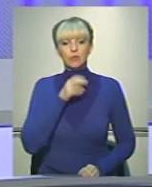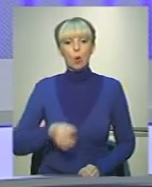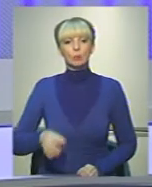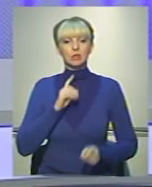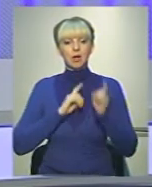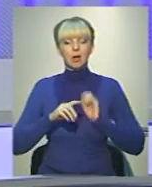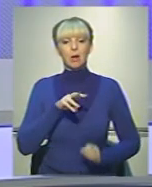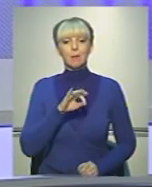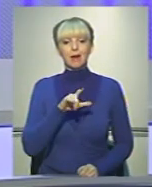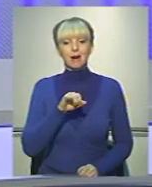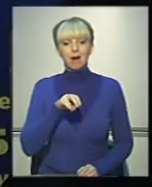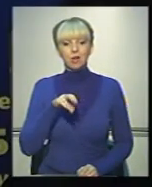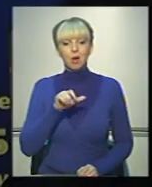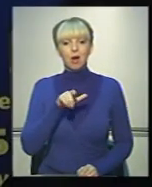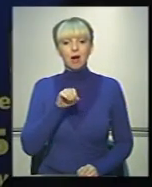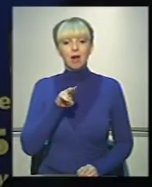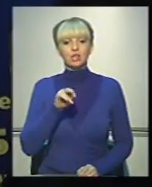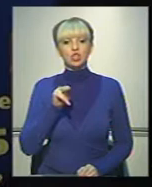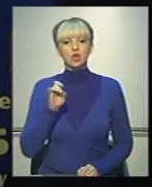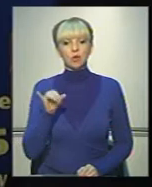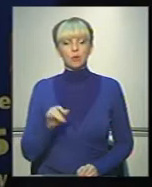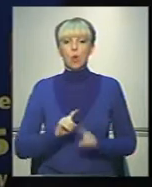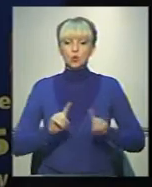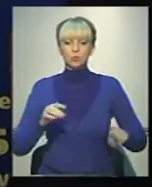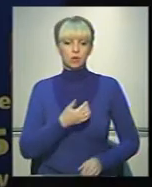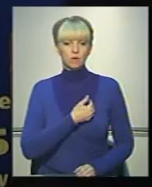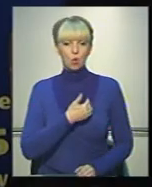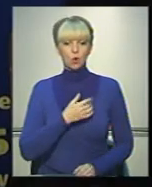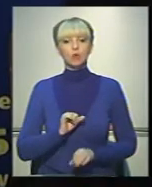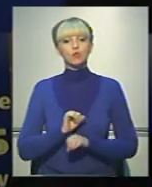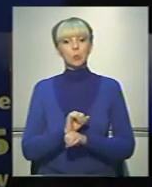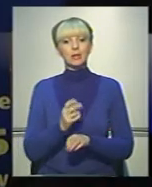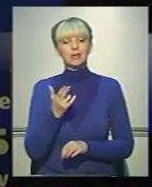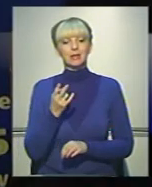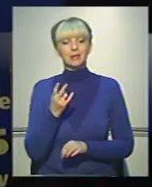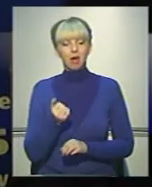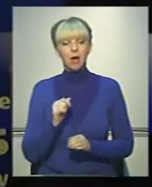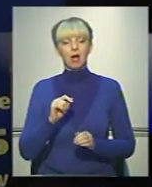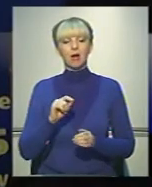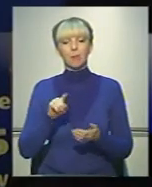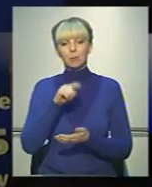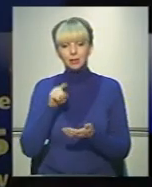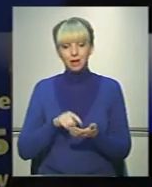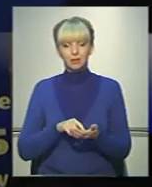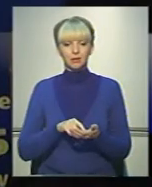обласної ради Михайло Гайничеру. Особливо хочу зупинитися на питанні